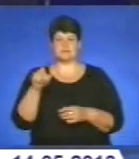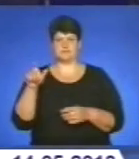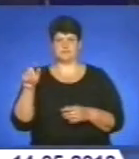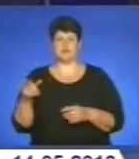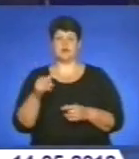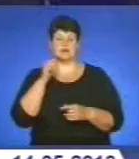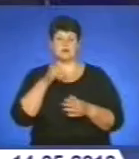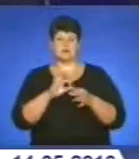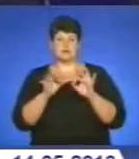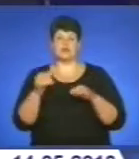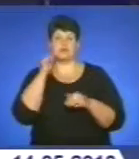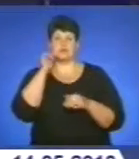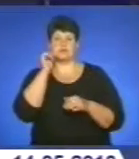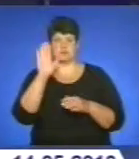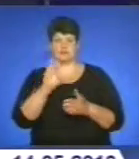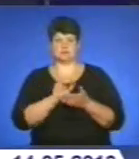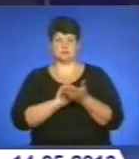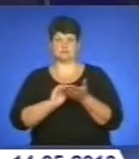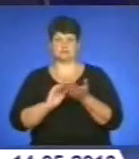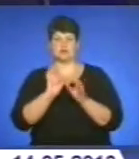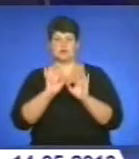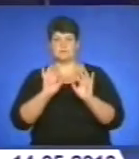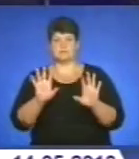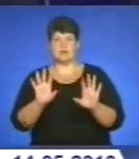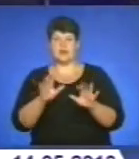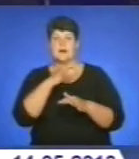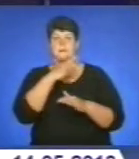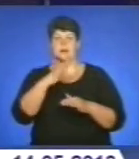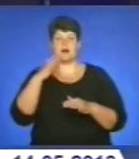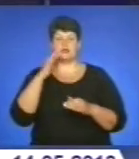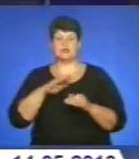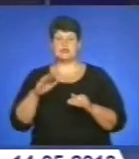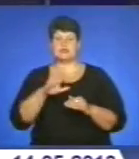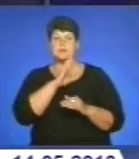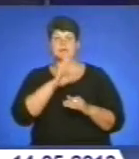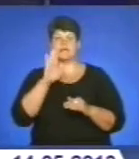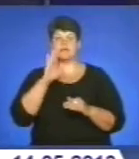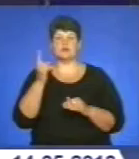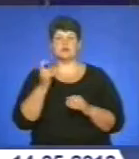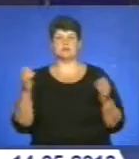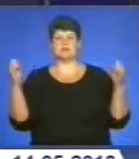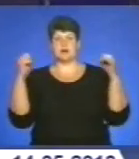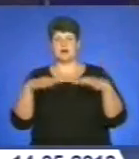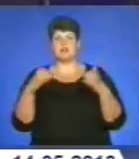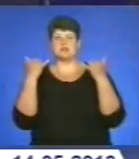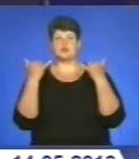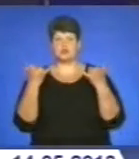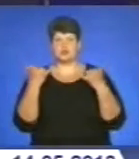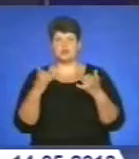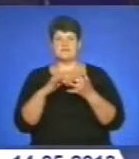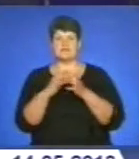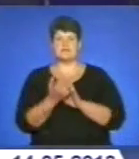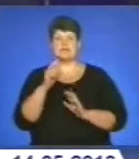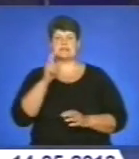завтрашніх випусках «Вістейте тебе». Багатодітні матері з Тернопільщини зібралися сьогодні у Марійському духовному центрі у селі